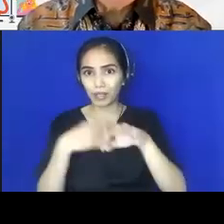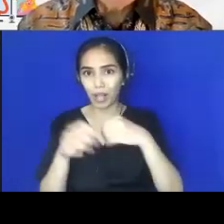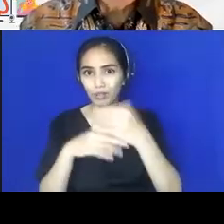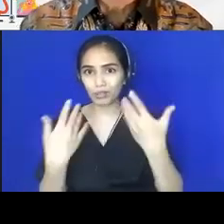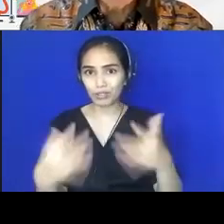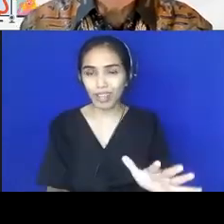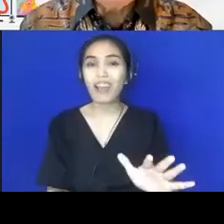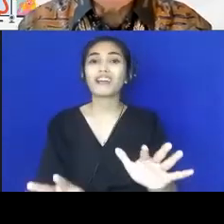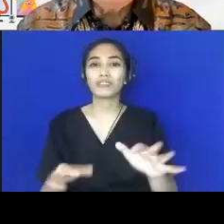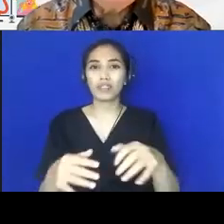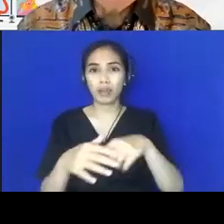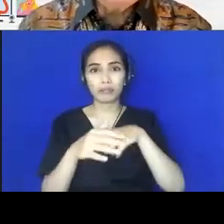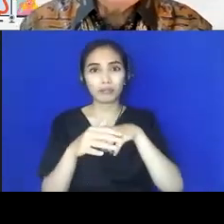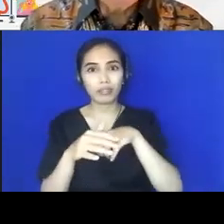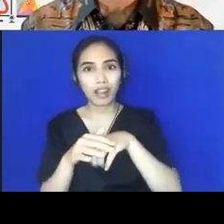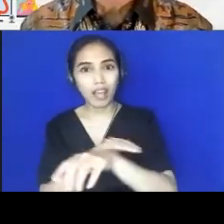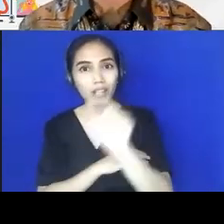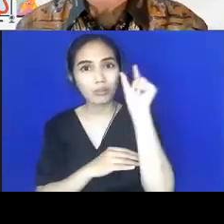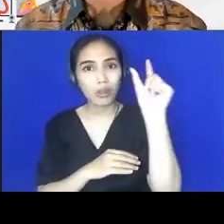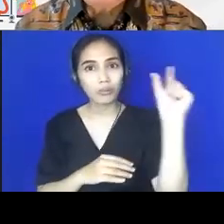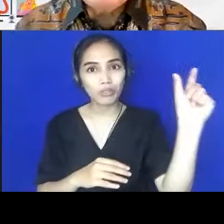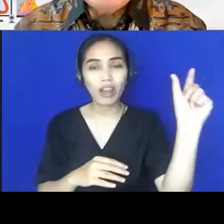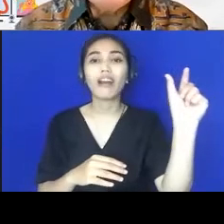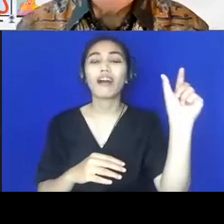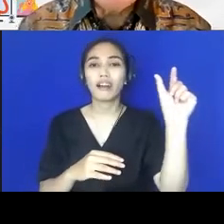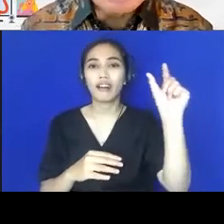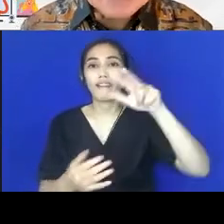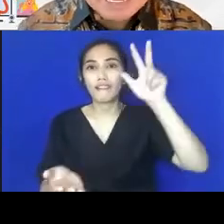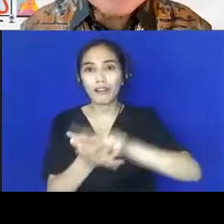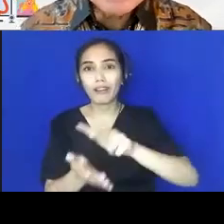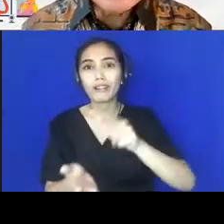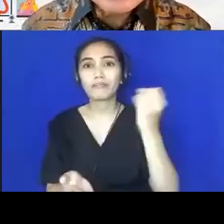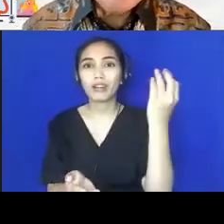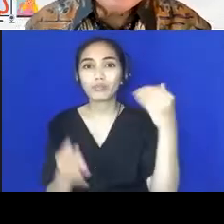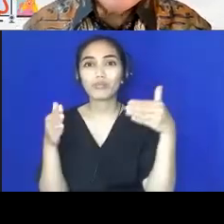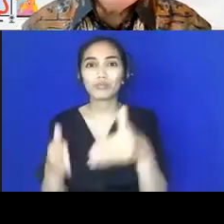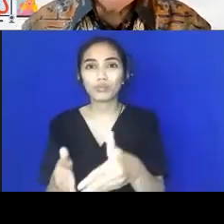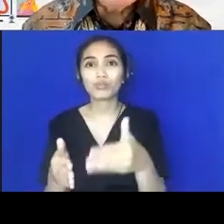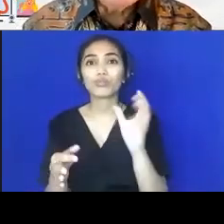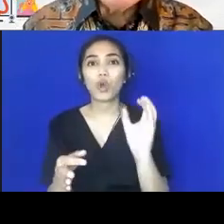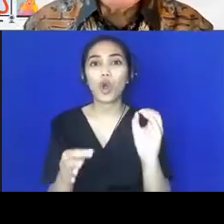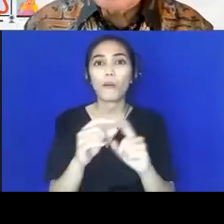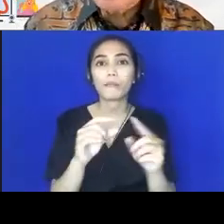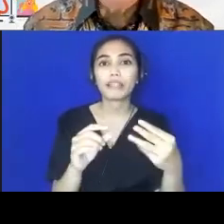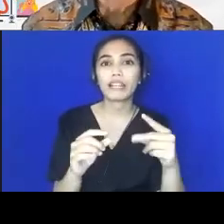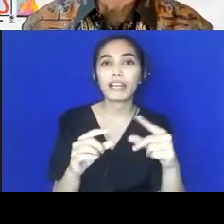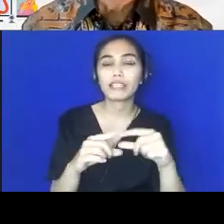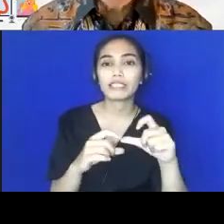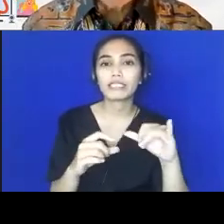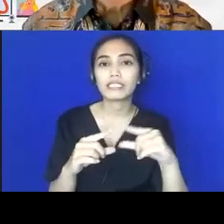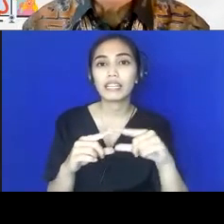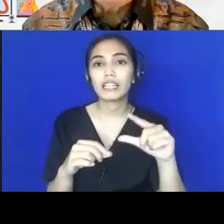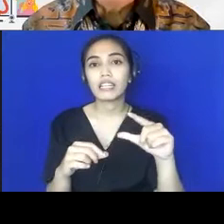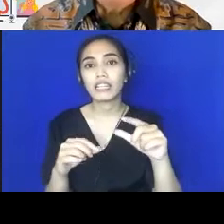melahirkan peraturan Mengko Bidang Pemenang Indonesia dan Kebudayaan, Mengko PMK RI, tentang sub-gugus